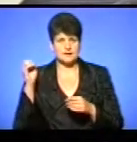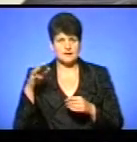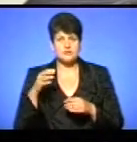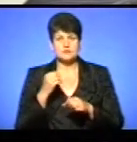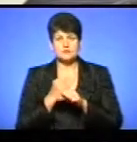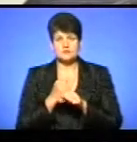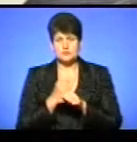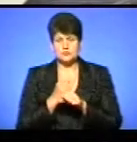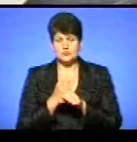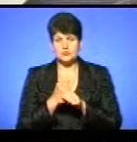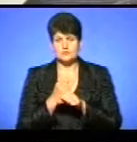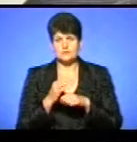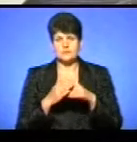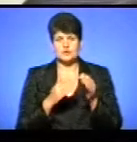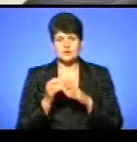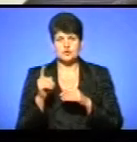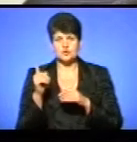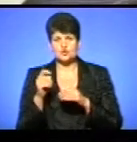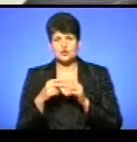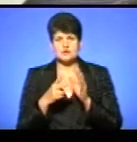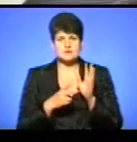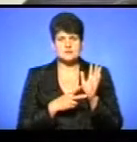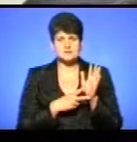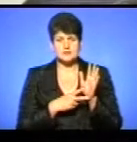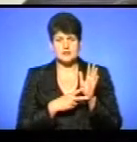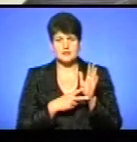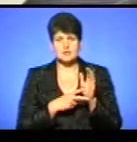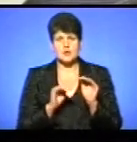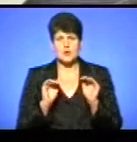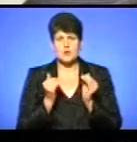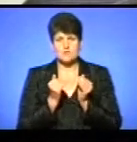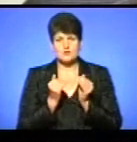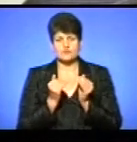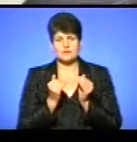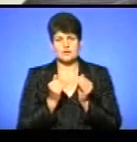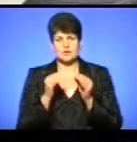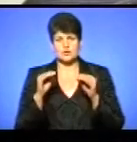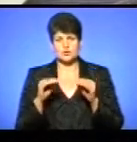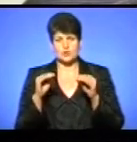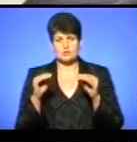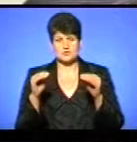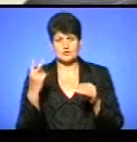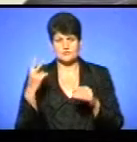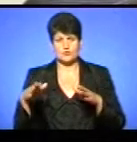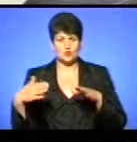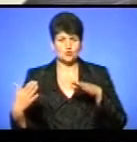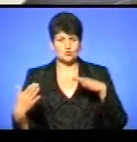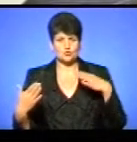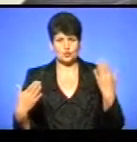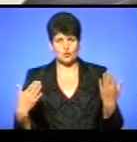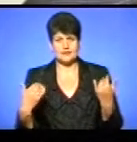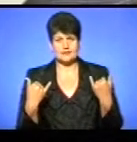влаштовано практично 117 обмежувальних стовпчиків з двох сторон проїзної частини,